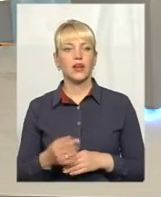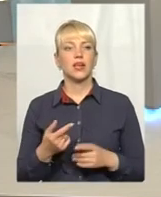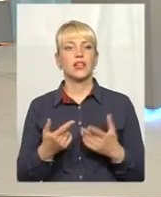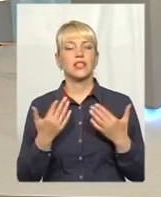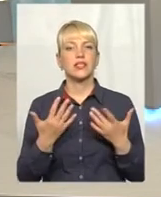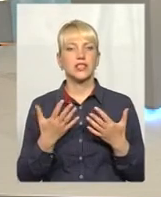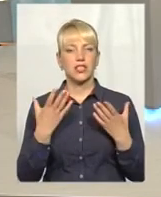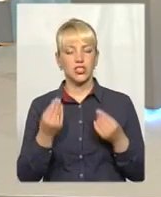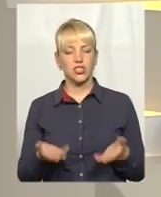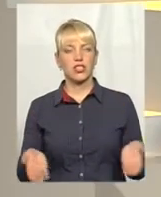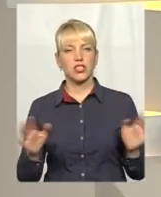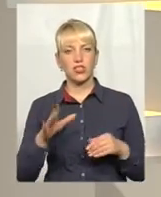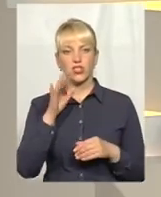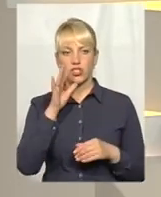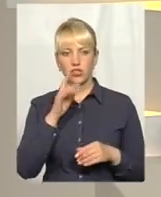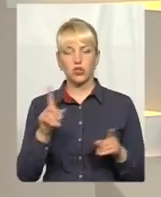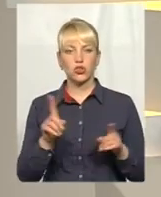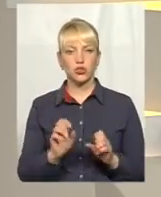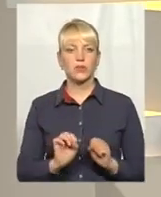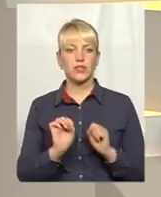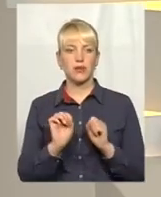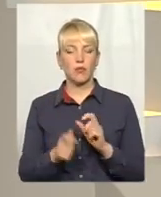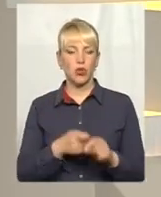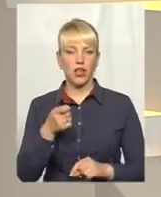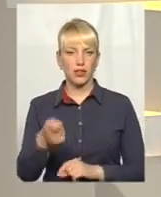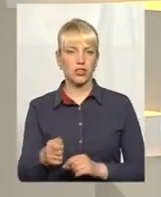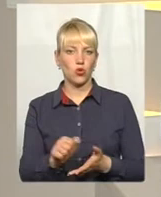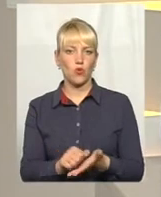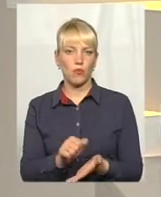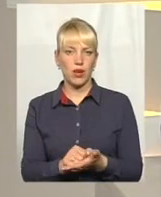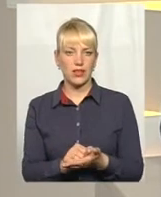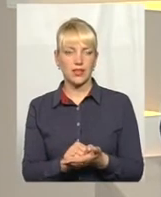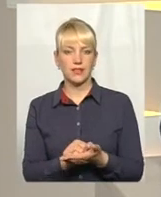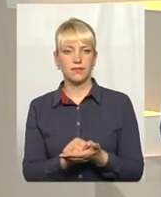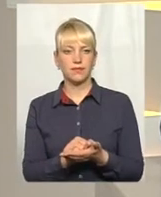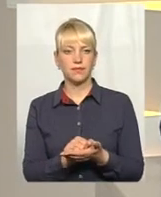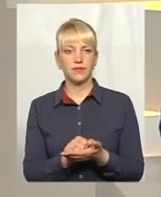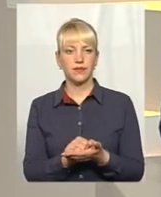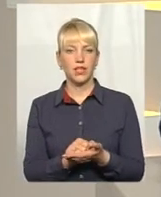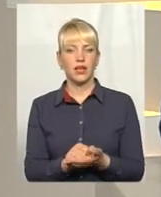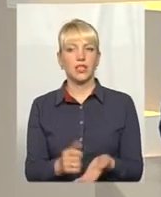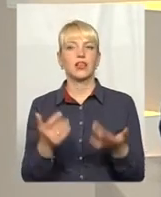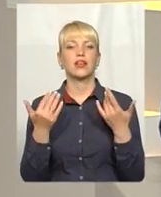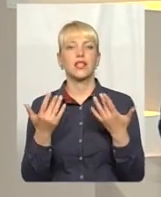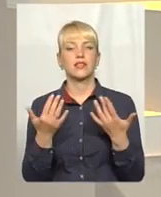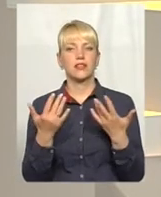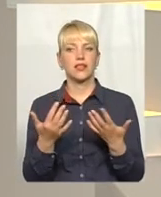часу ще залишилося, аби подати документи? І наскільки